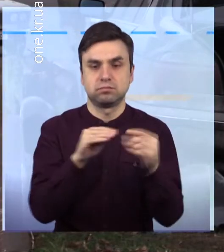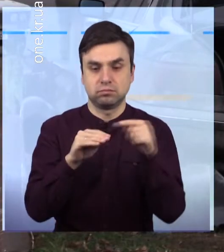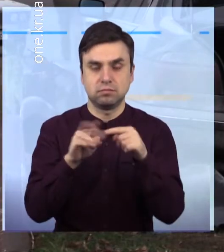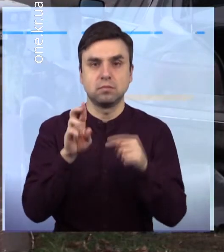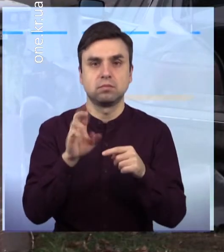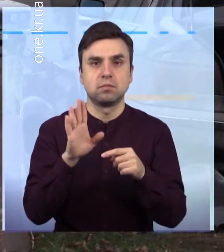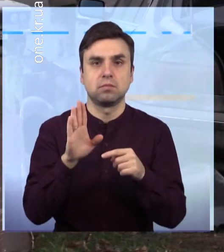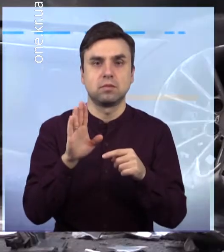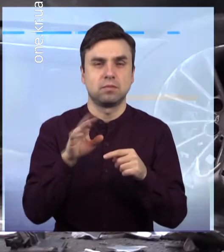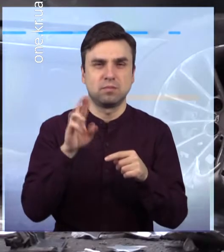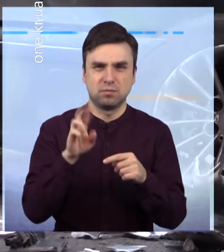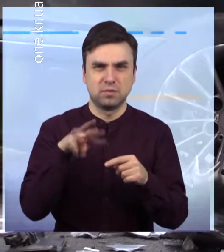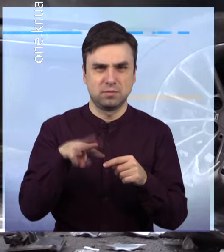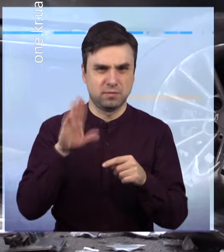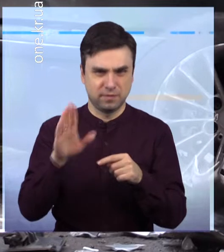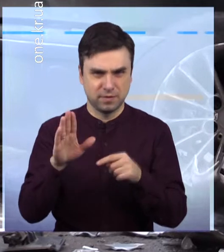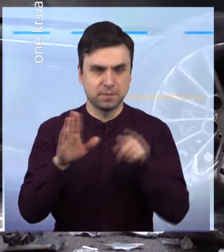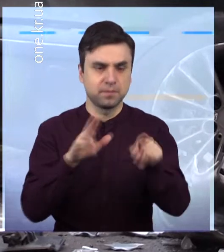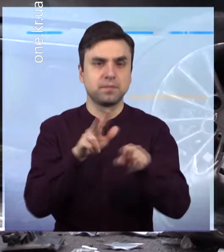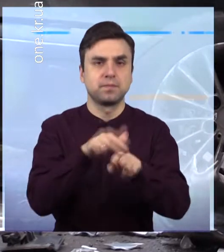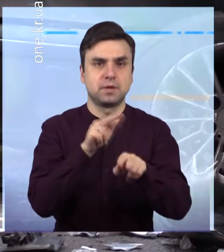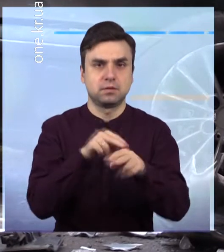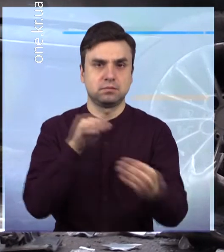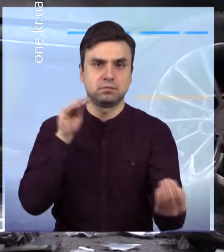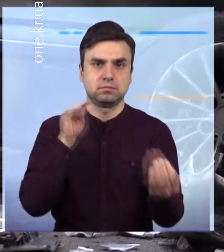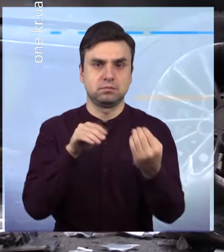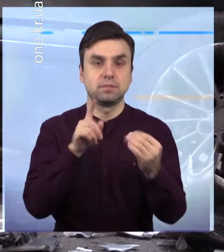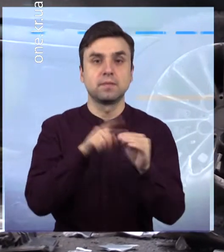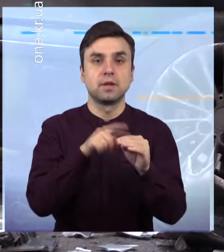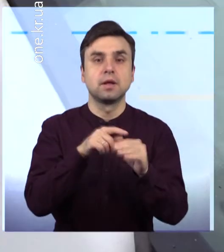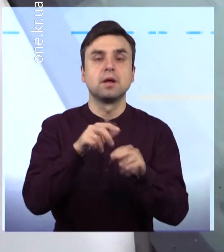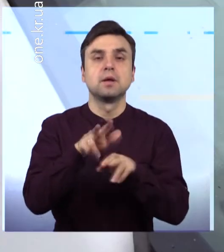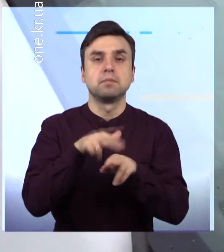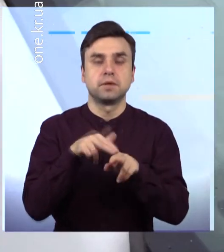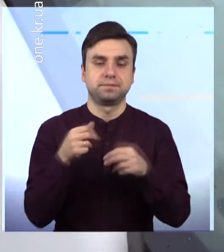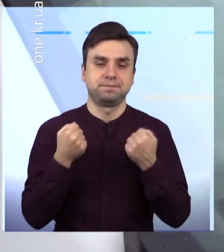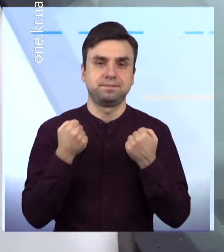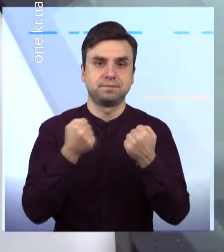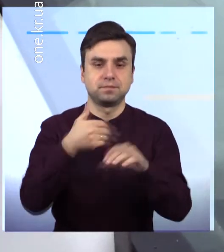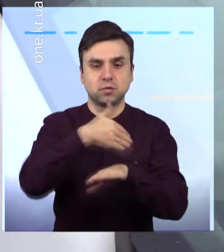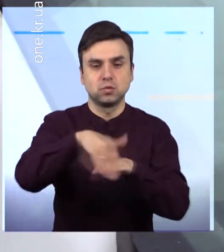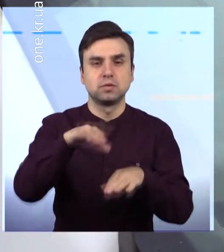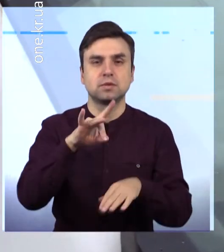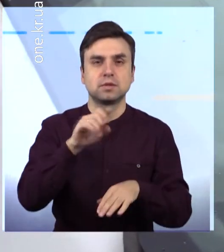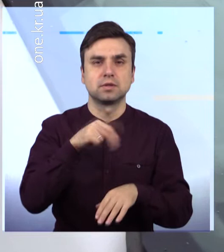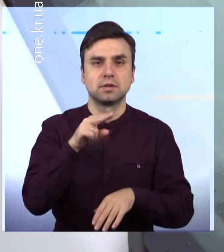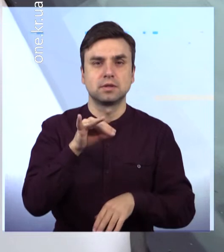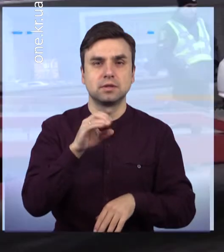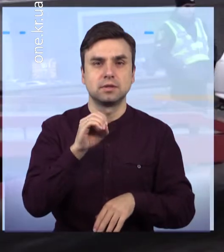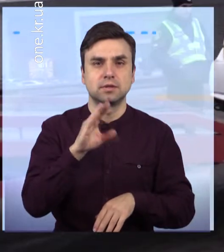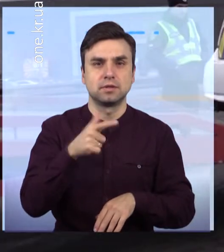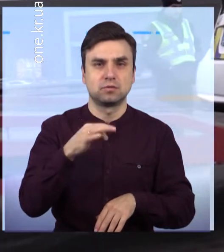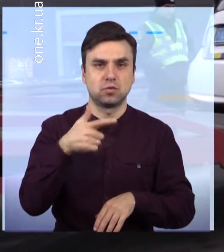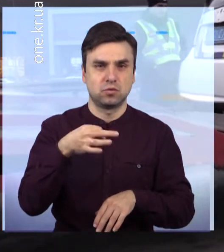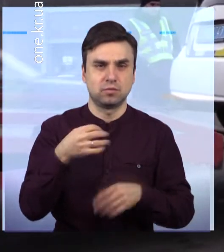поліцейський, яких рухався зі сторони вулиці генерала Радієвського В цей час у зустрічному напрямку на значній швидкості